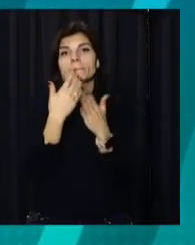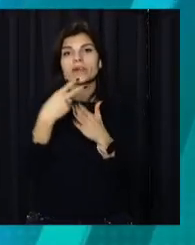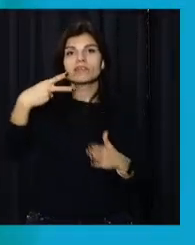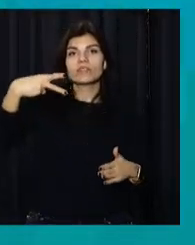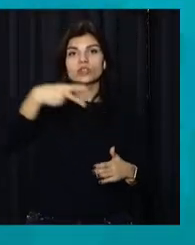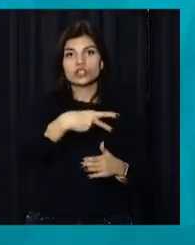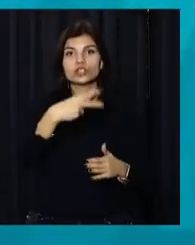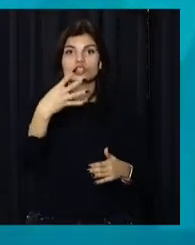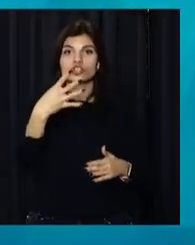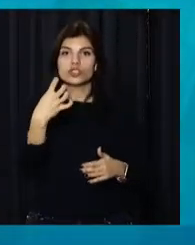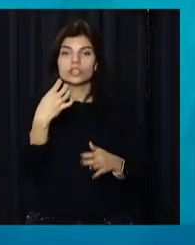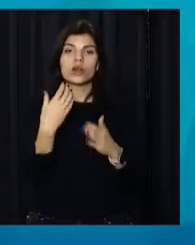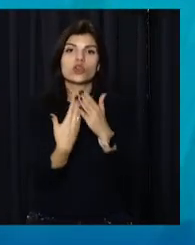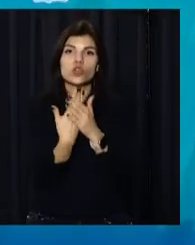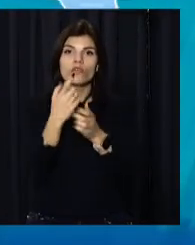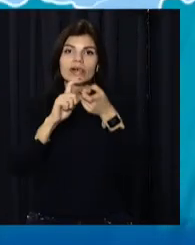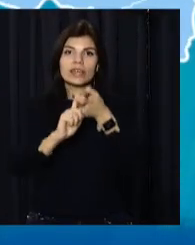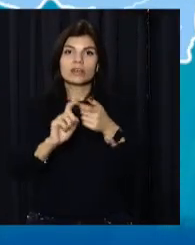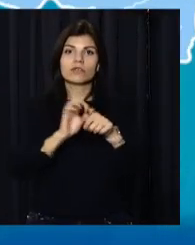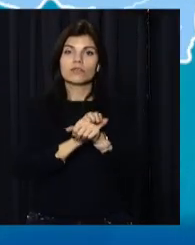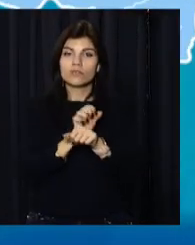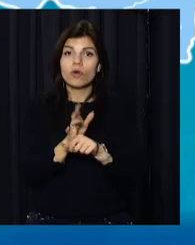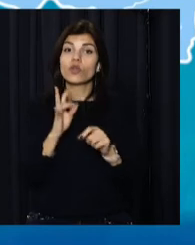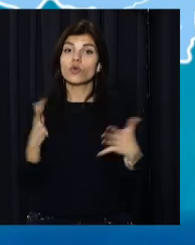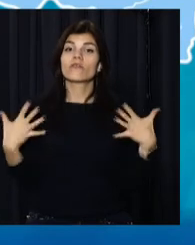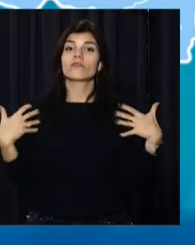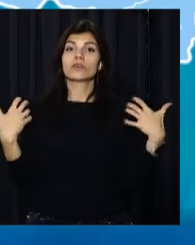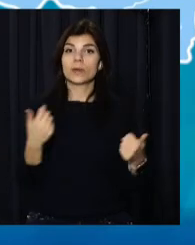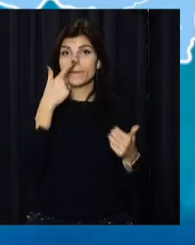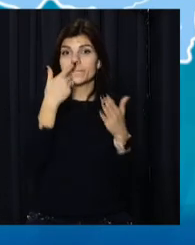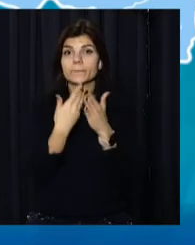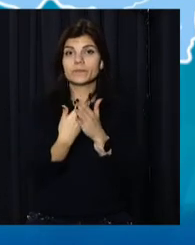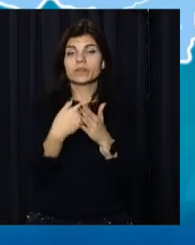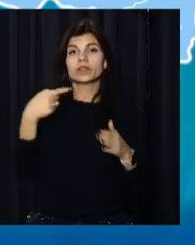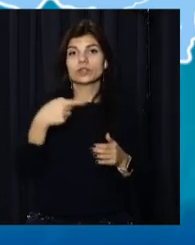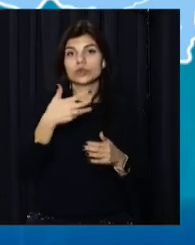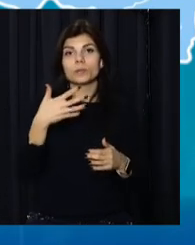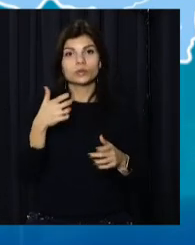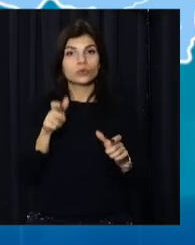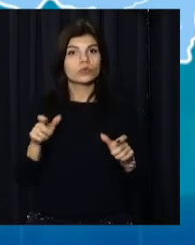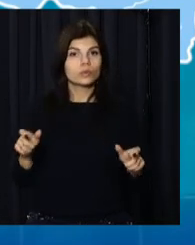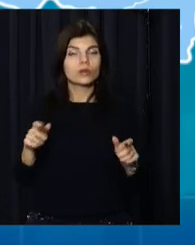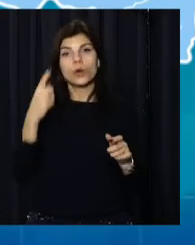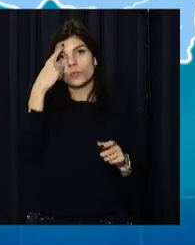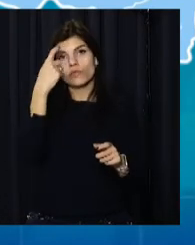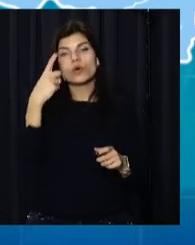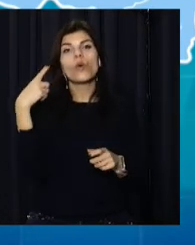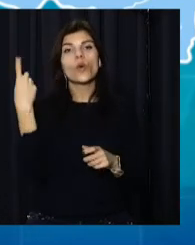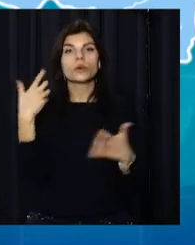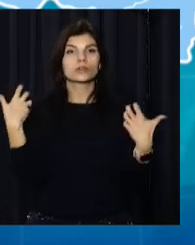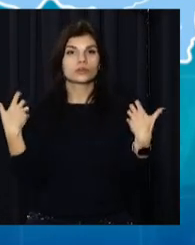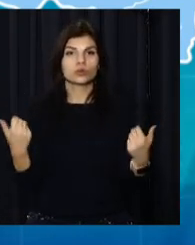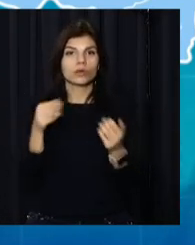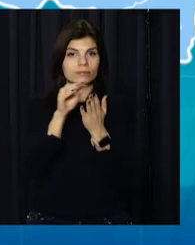тисячі 400 нових інфікованих. Водночас подолали хворобу практично півтори тисячі пацієнтів, повідомили в обласному